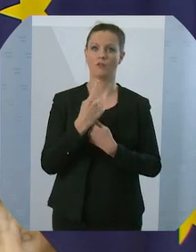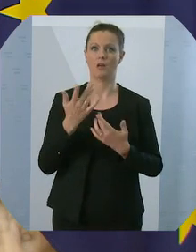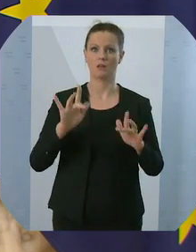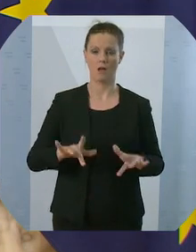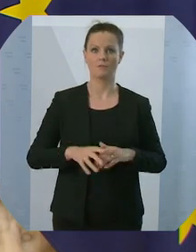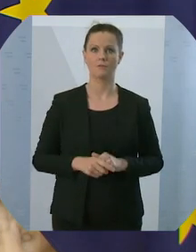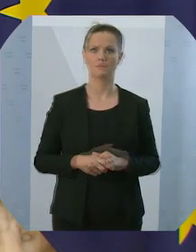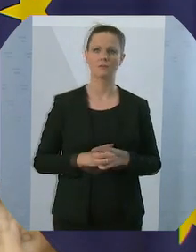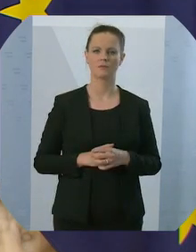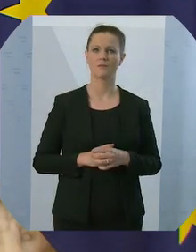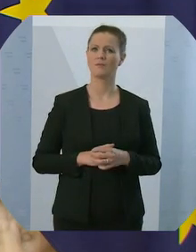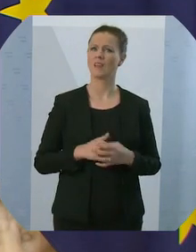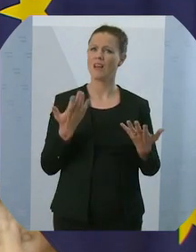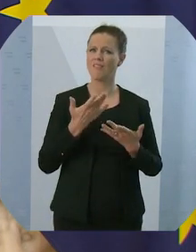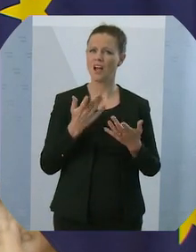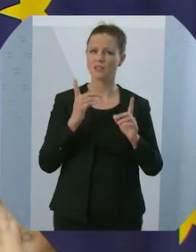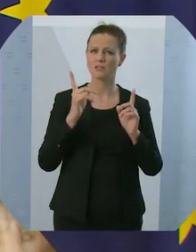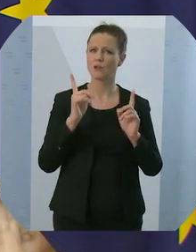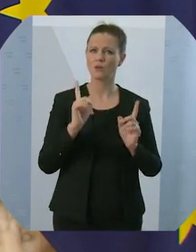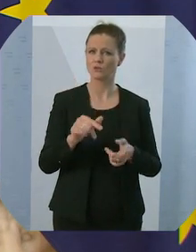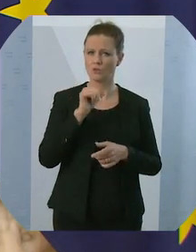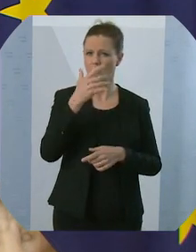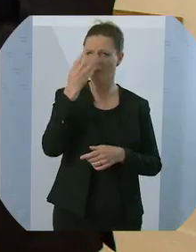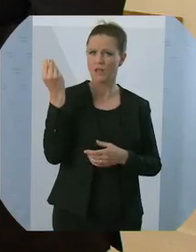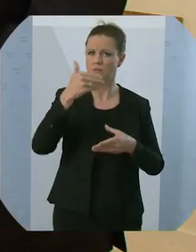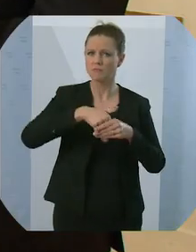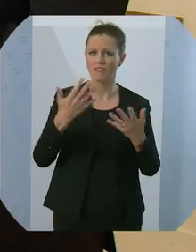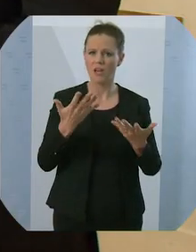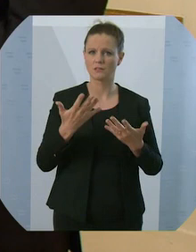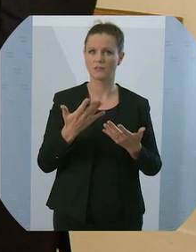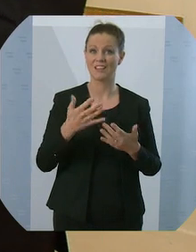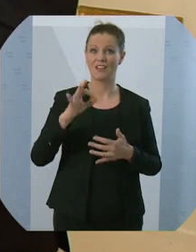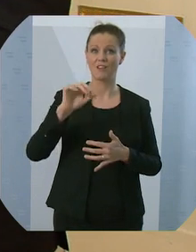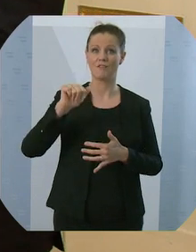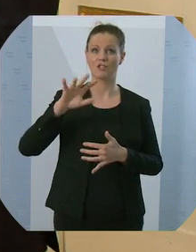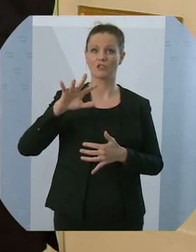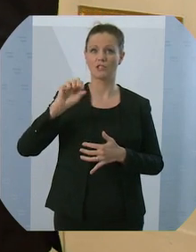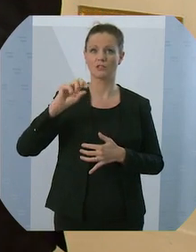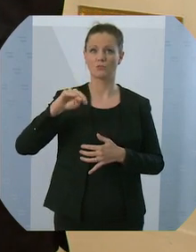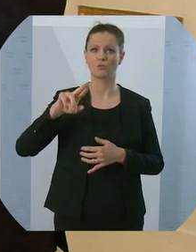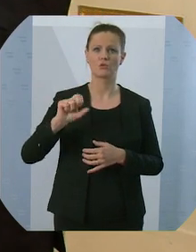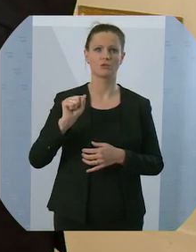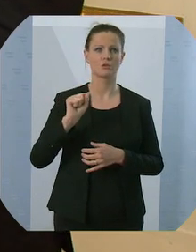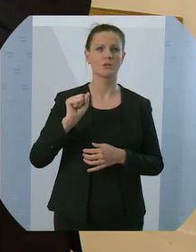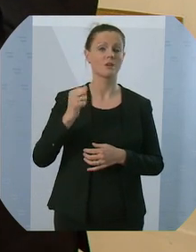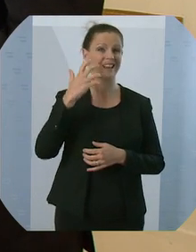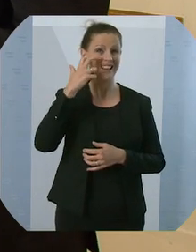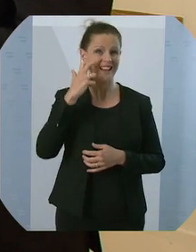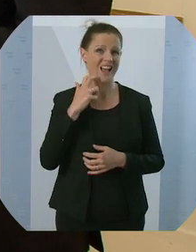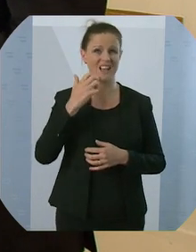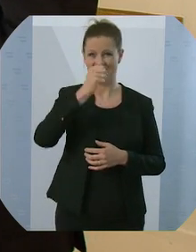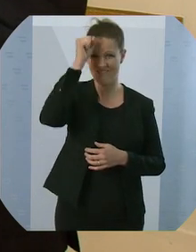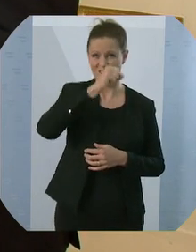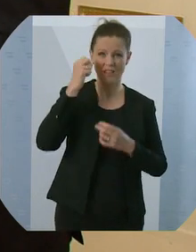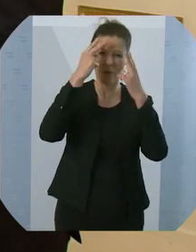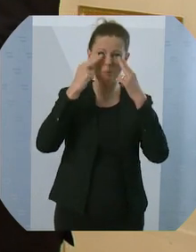Was wollen wir nicht vergessen? Wohin uns Faschismus, Herren- und Rassenwahn, blindwütiger Nationalismus und